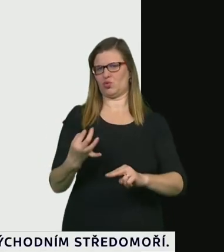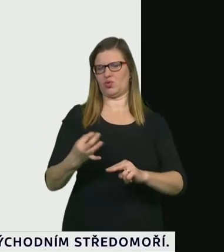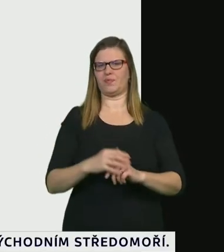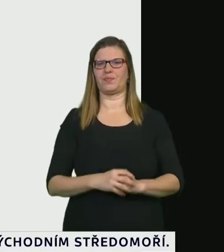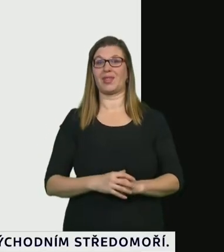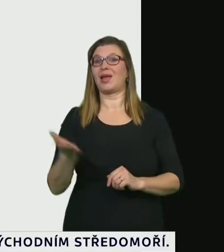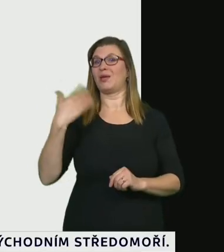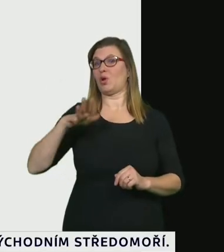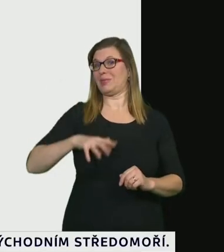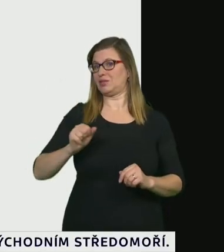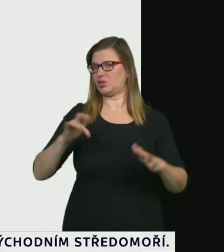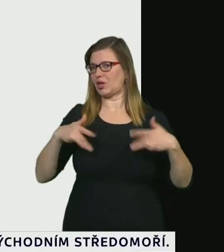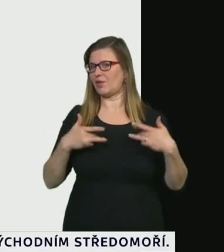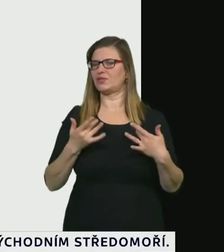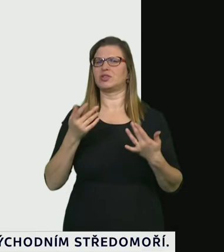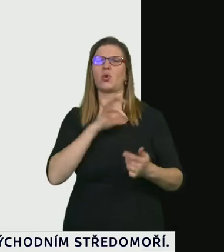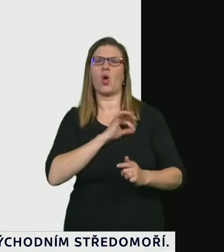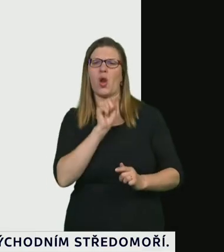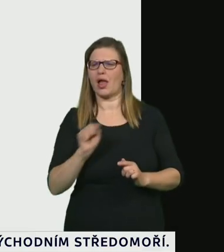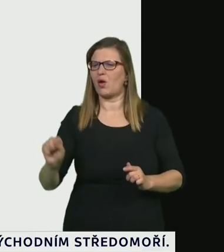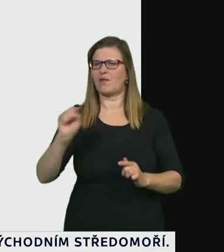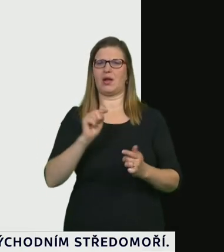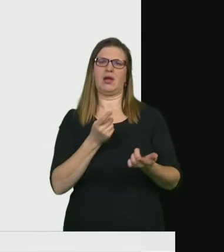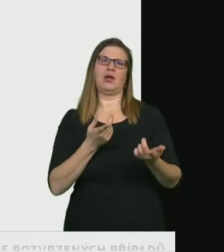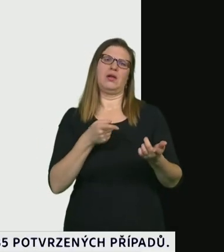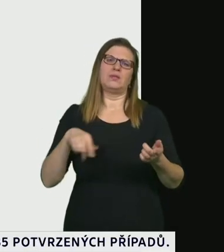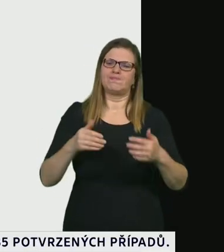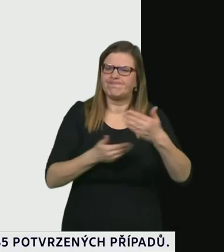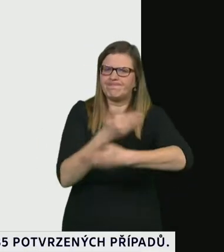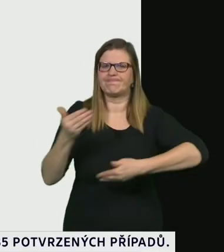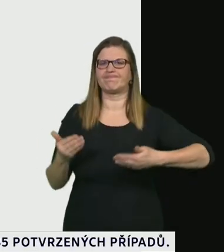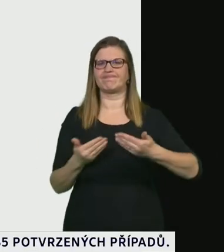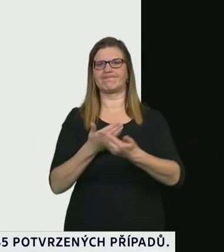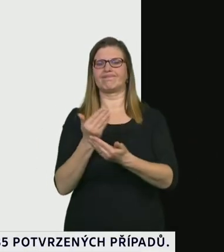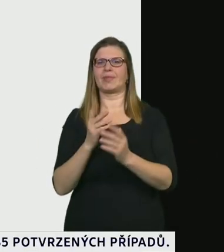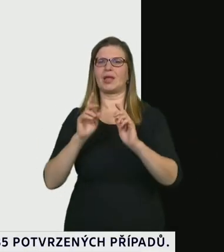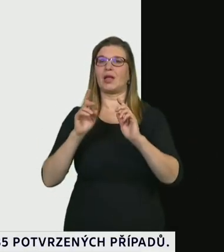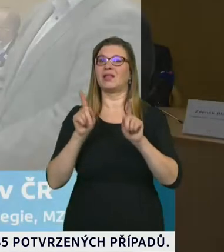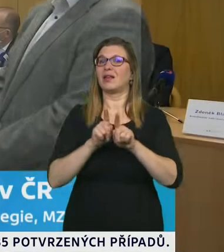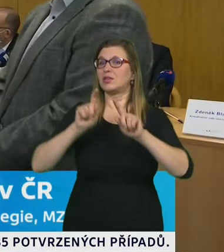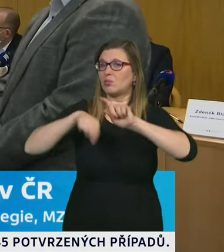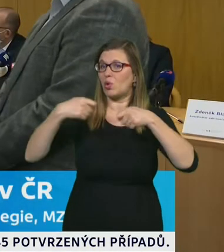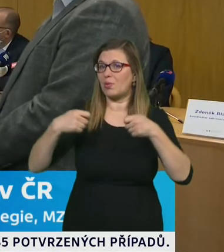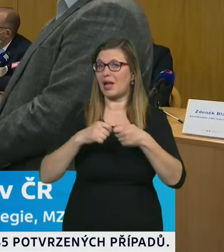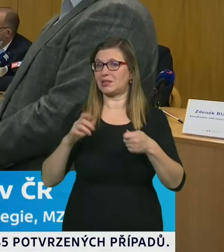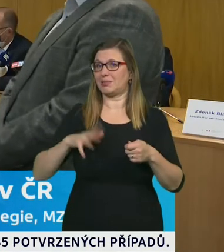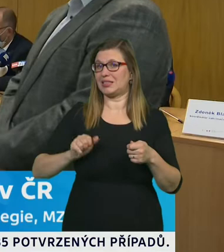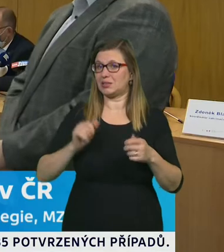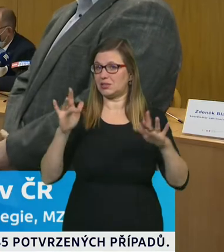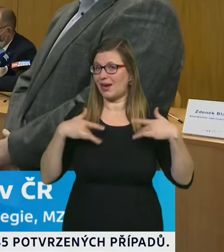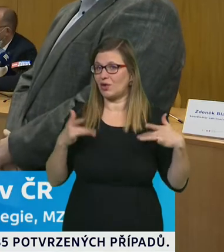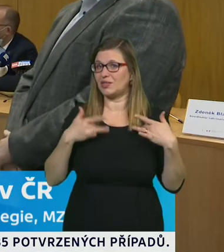kteří se tomu věnovali do navázání spolupráce s panem ministrem a jeho týmem za